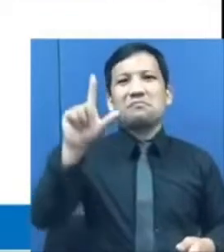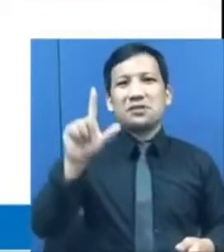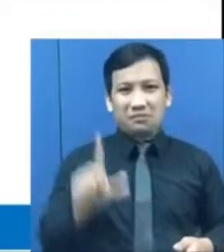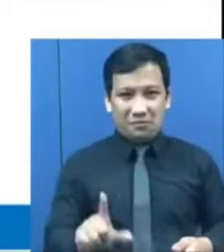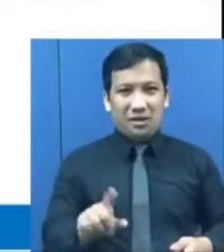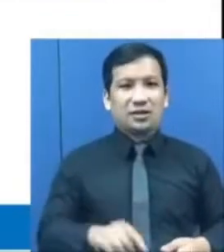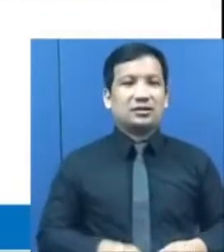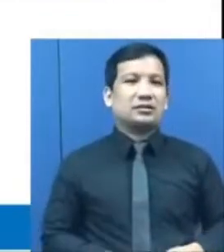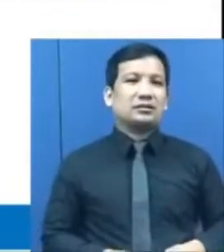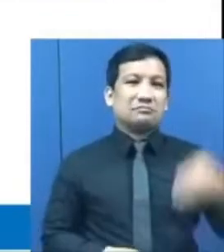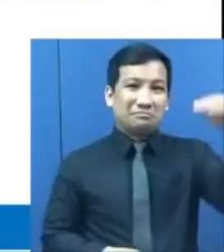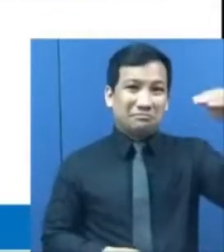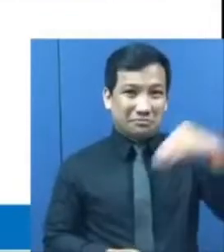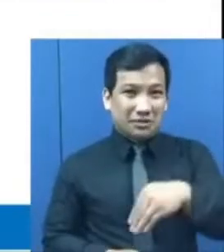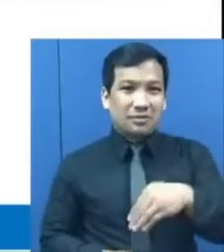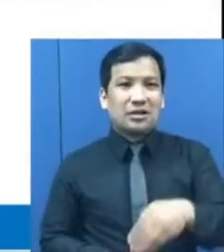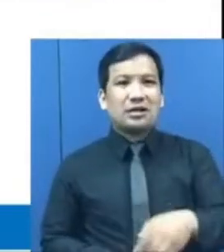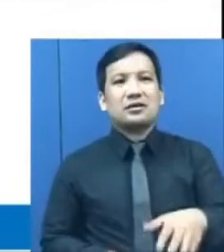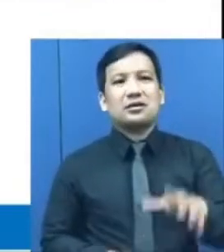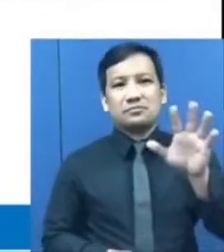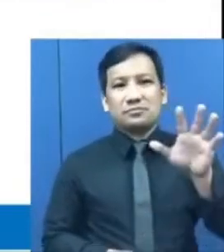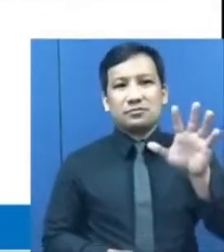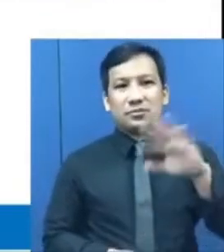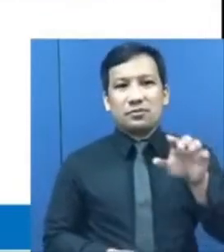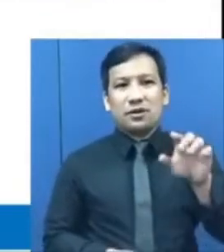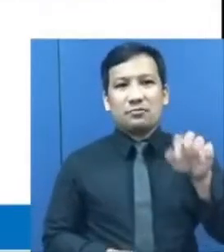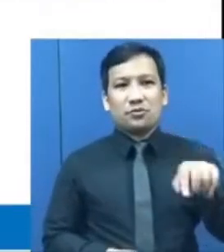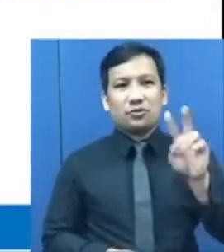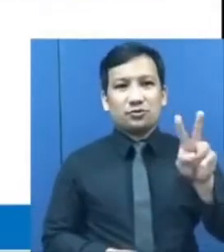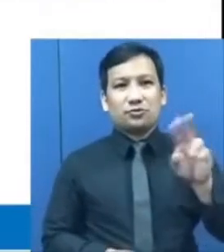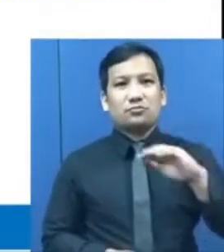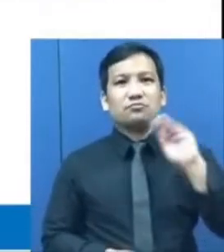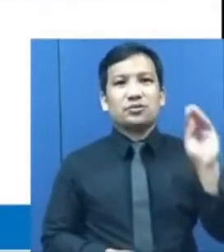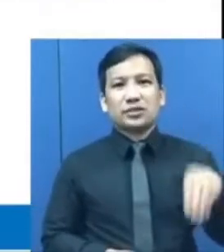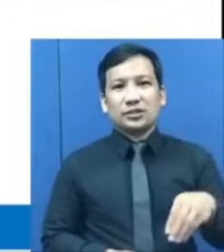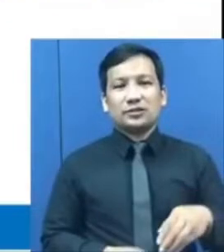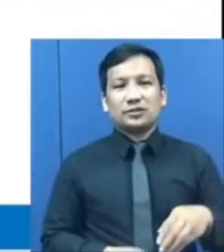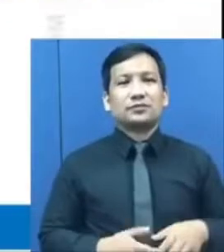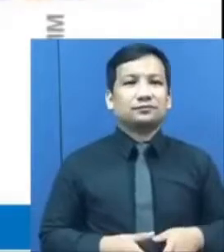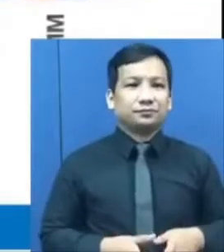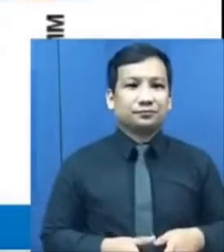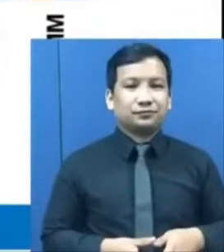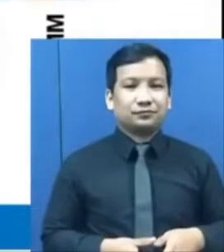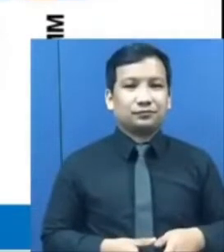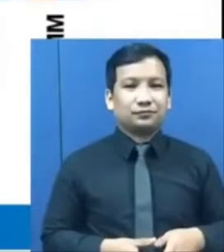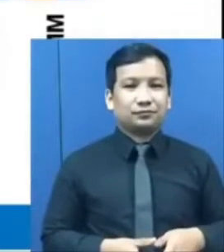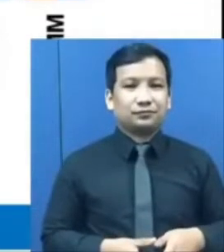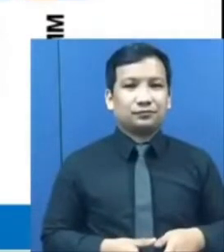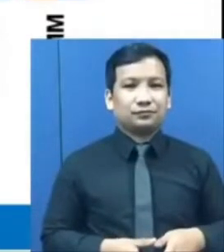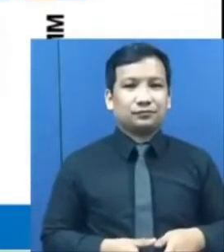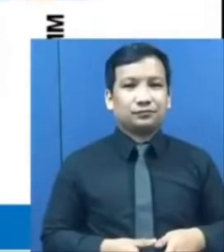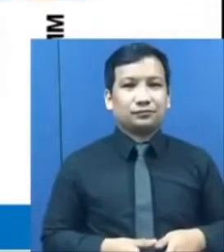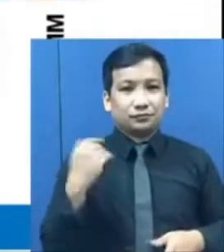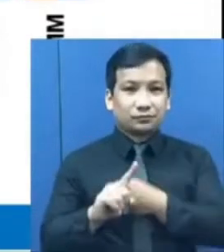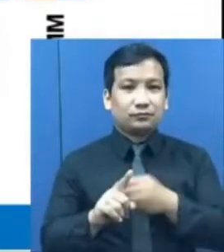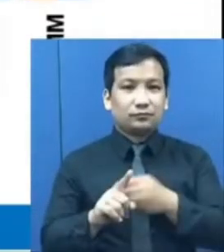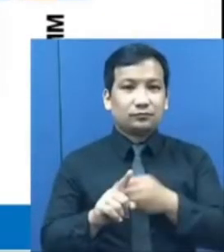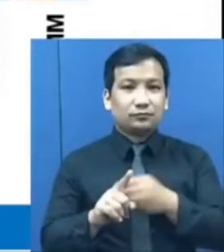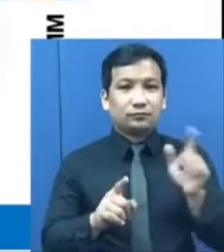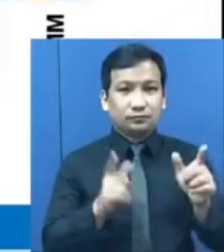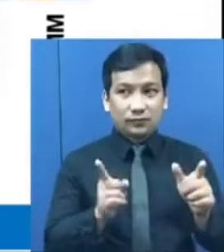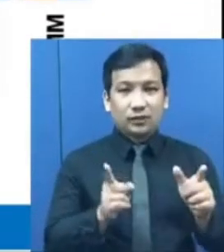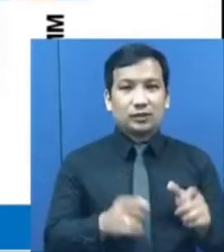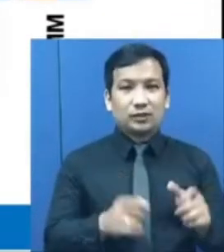na nasa 55,2%. Nitong Oktober 2021,